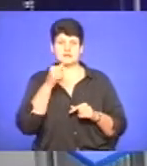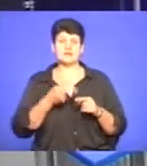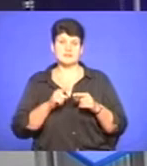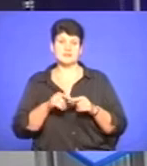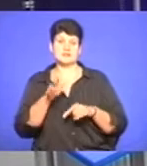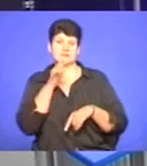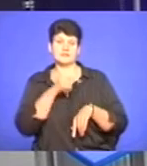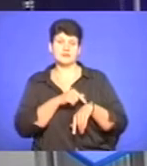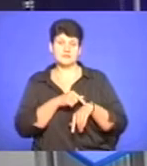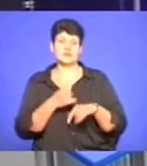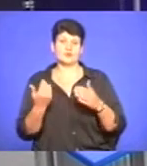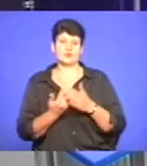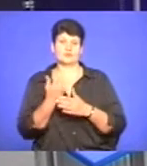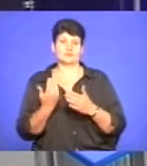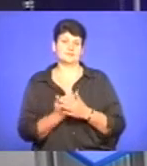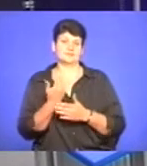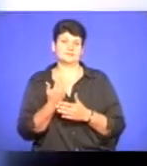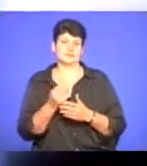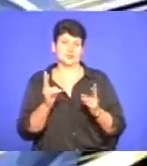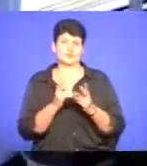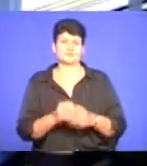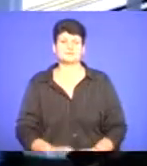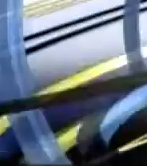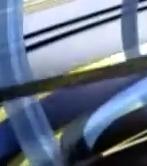студії, але вже зі свіжими новинами. До зустрічі!